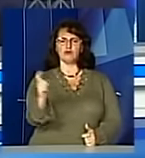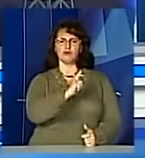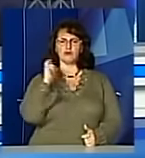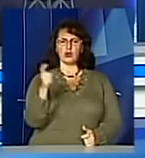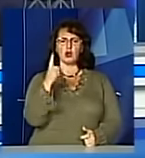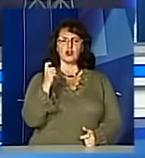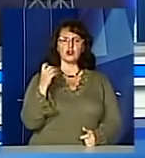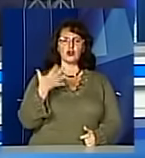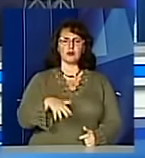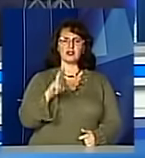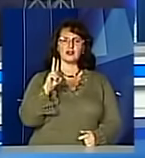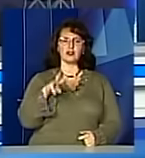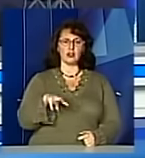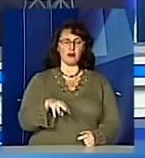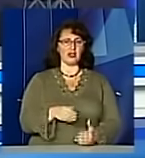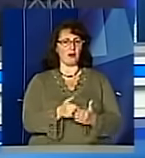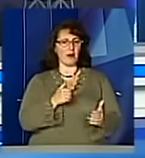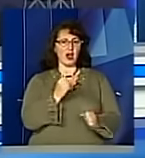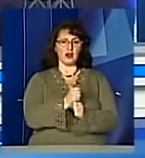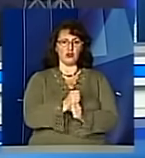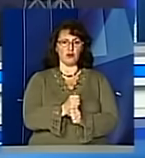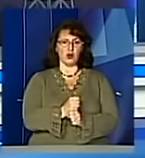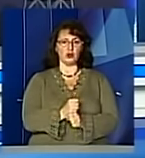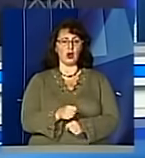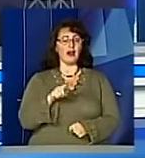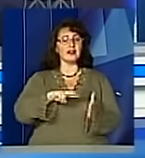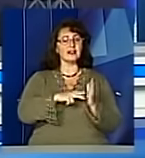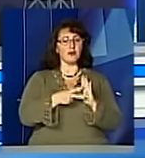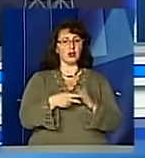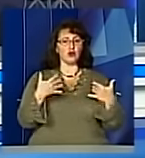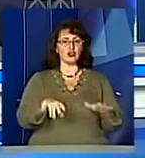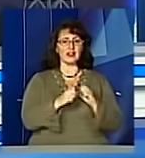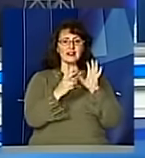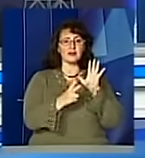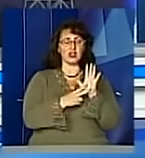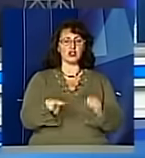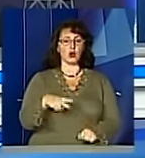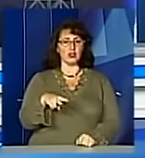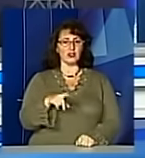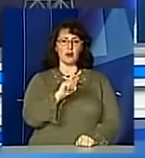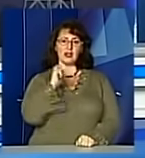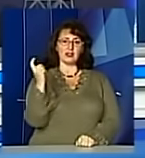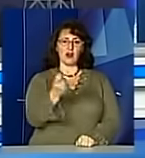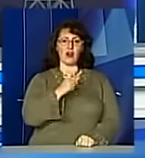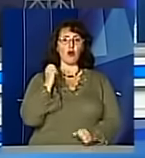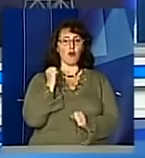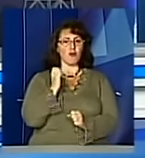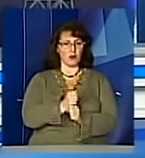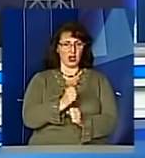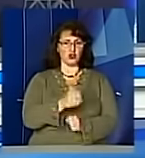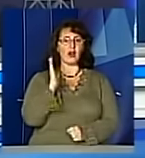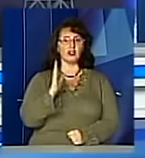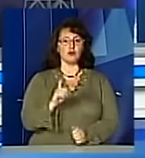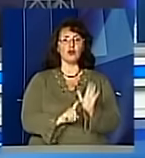кілометрів, перш ніж вийти на лінію. Додам, заплановано, що вже з 17 листопада трамваї курсуватимуть від площі